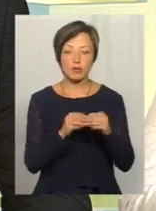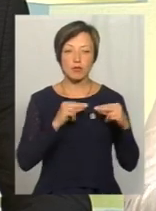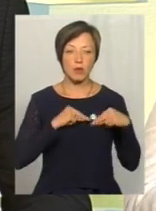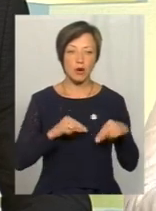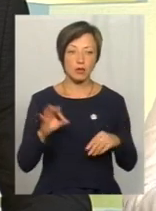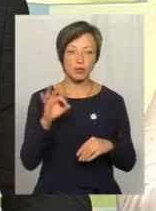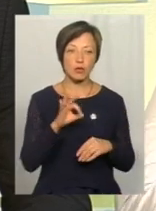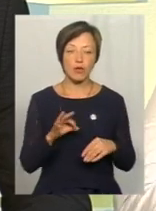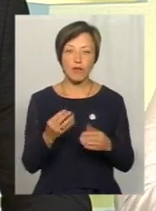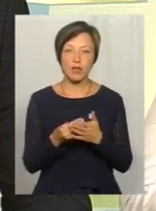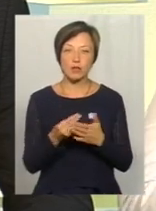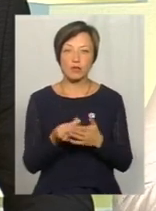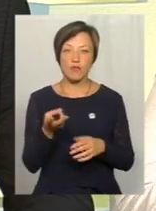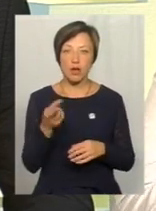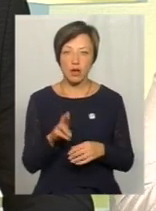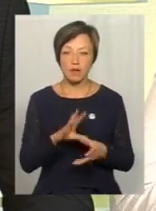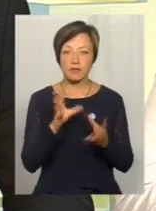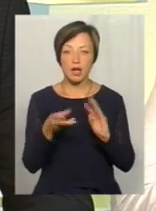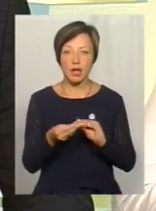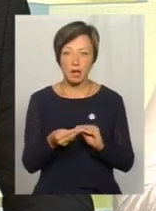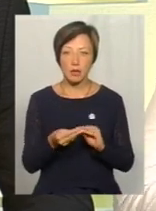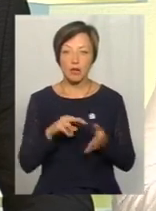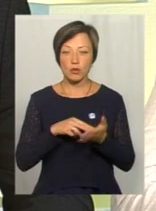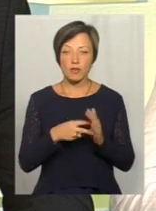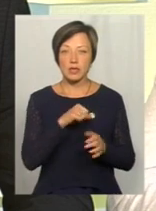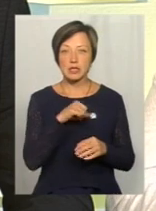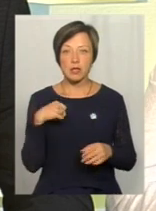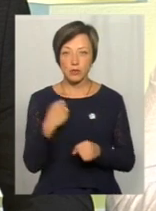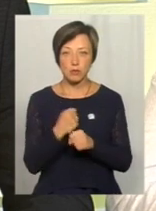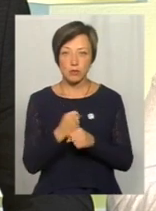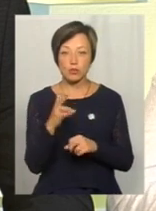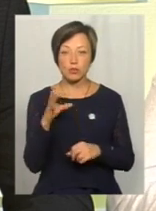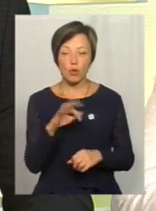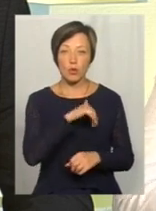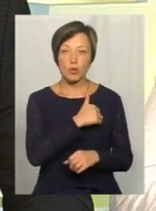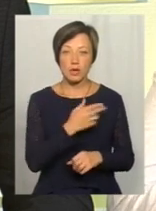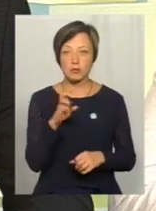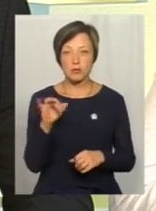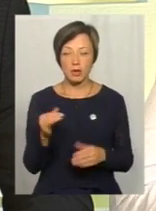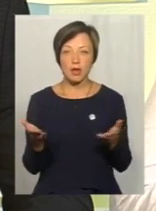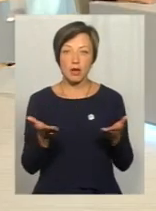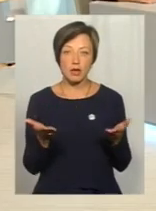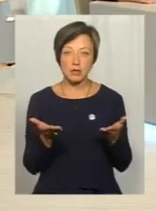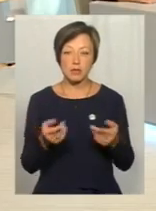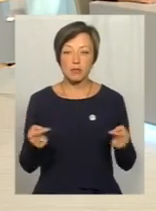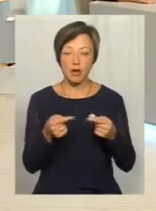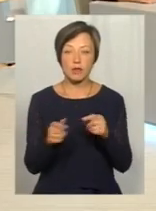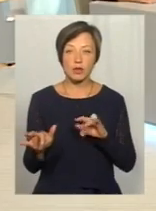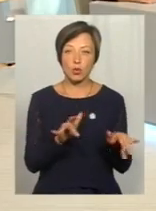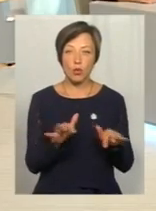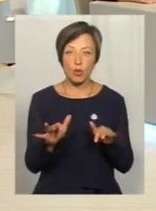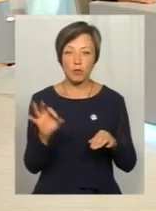стосовно фінансування. Ну, взагалі, ми планували самі зробити, але ж таки хотілося б якось якісь певні кроки